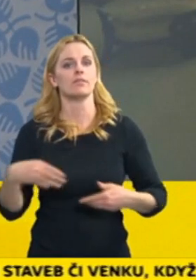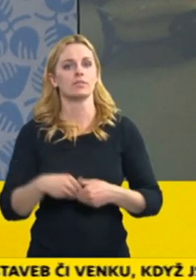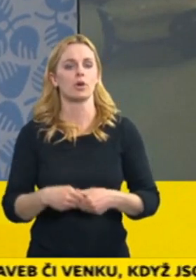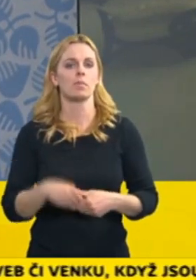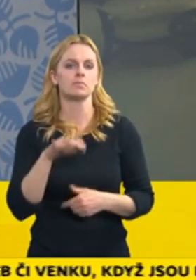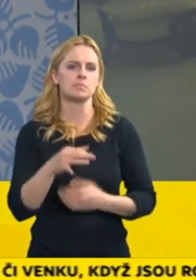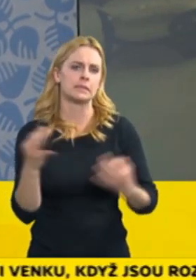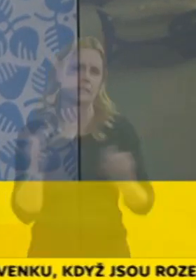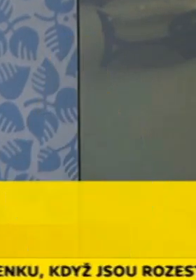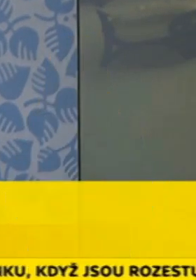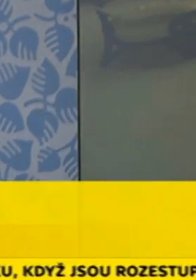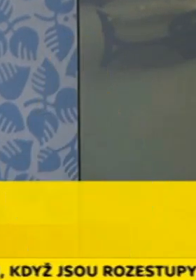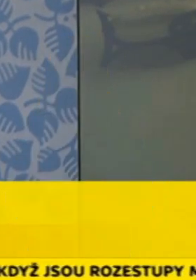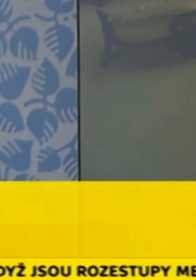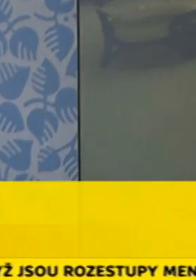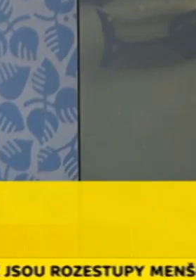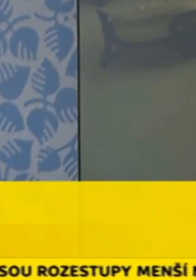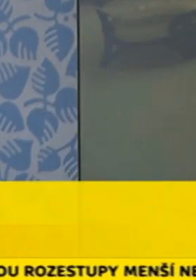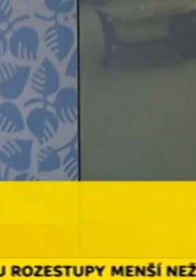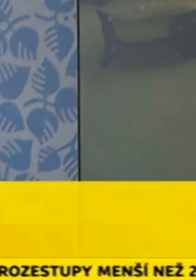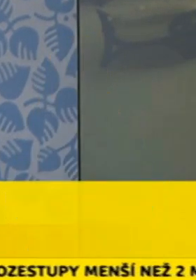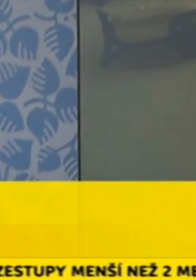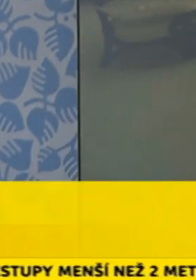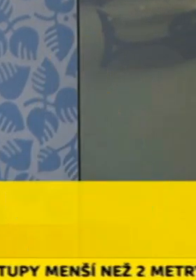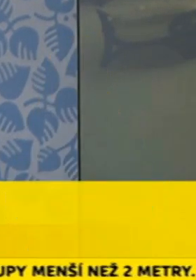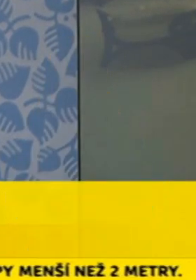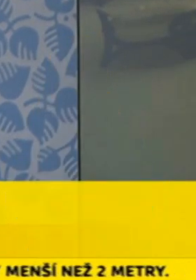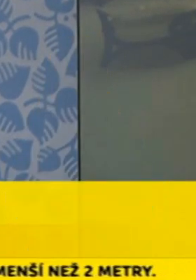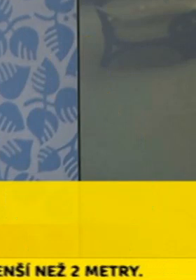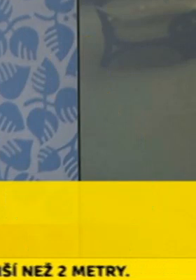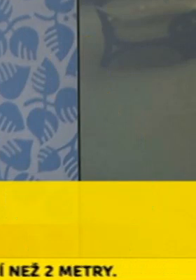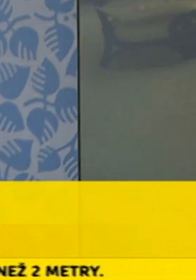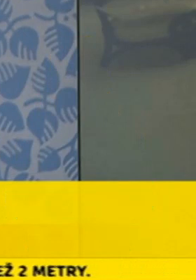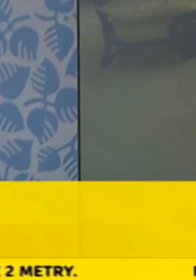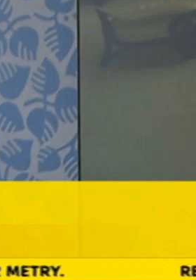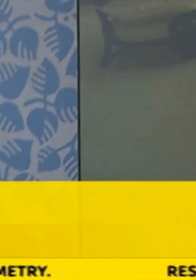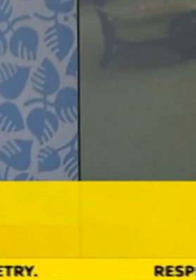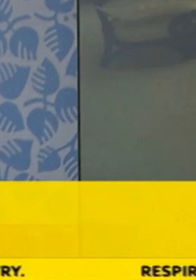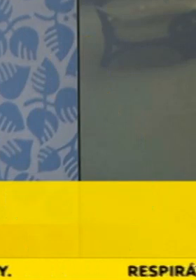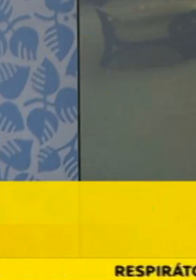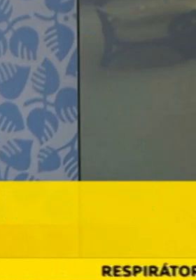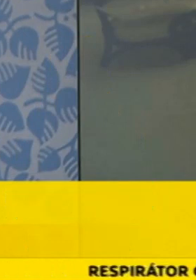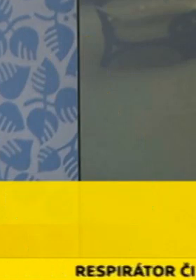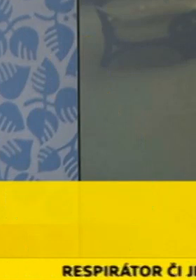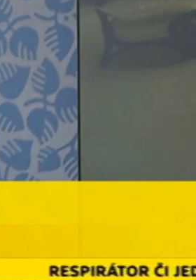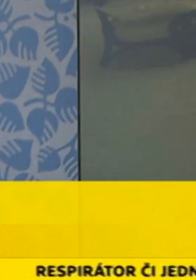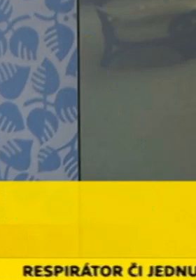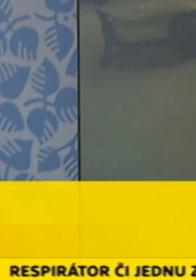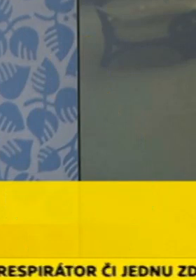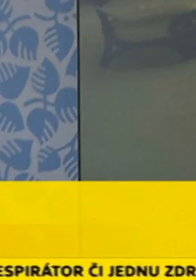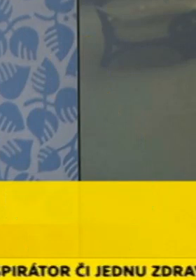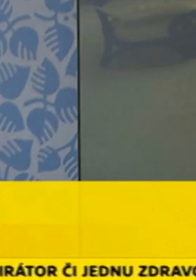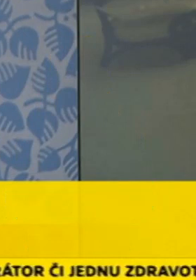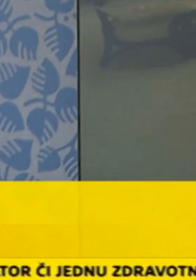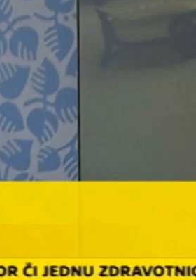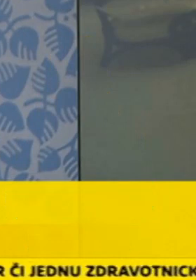uvědomujeme, že je potřeba nadále zefektivnit to, jakým způsobem ovlivňujeme pandemi